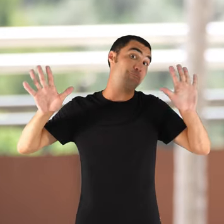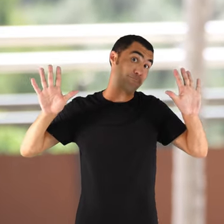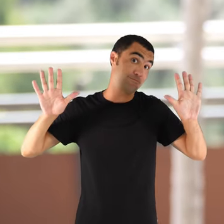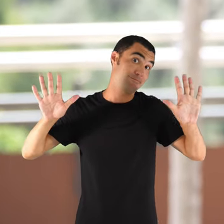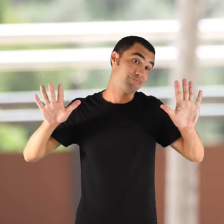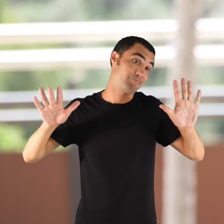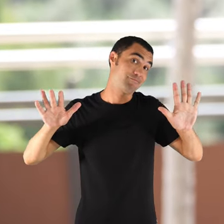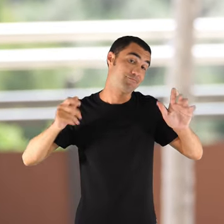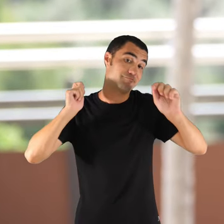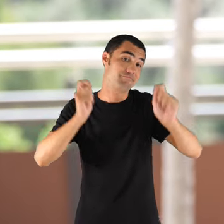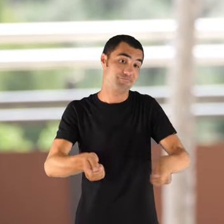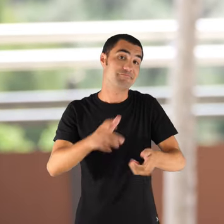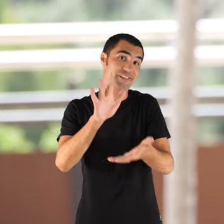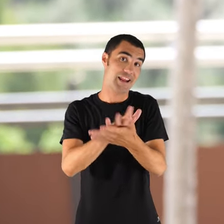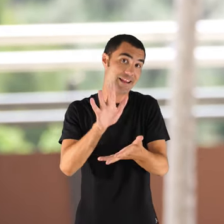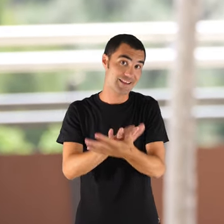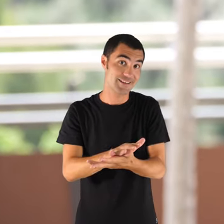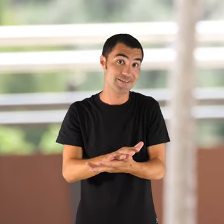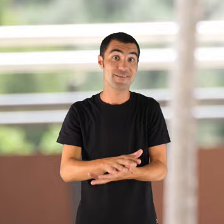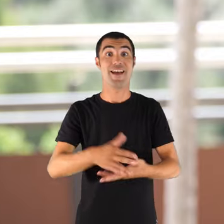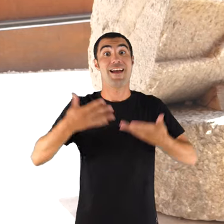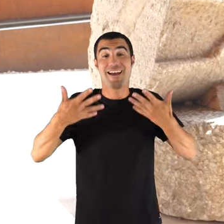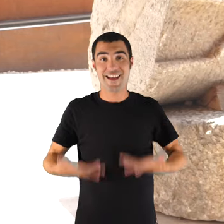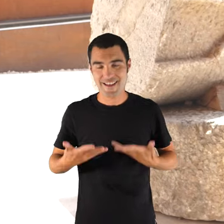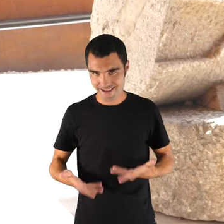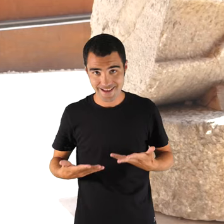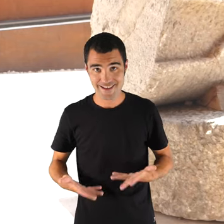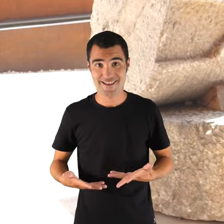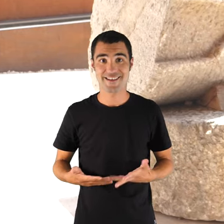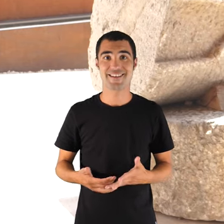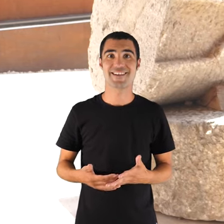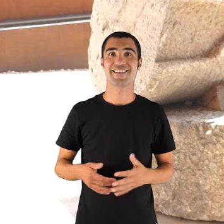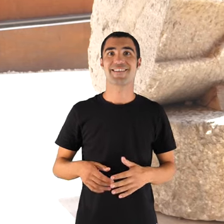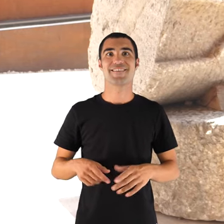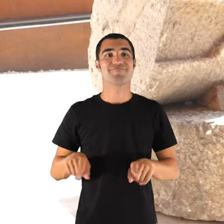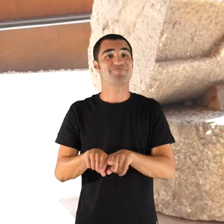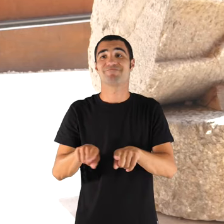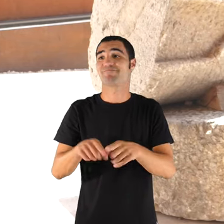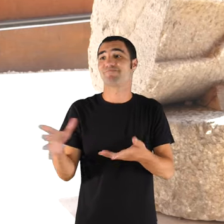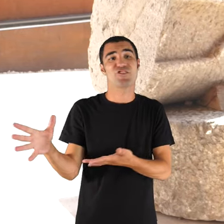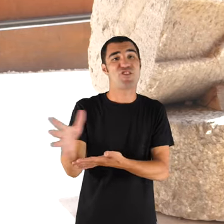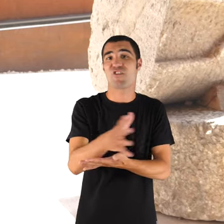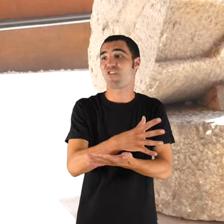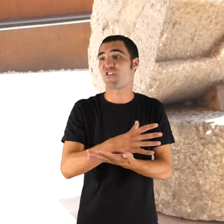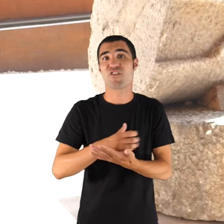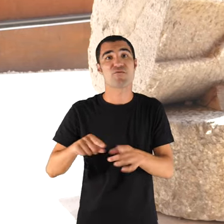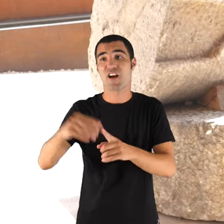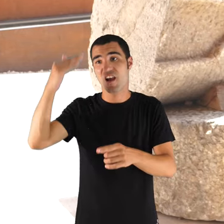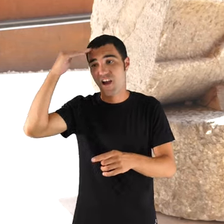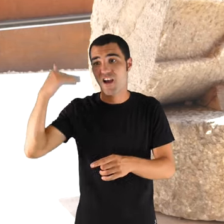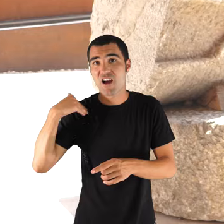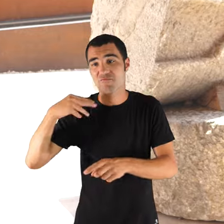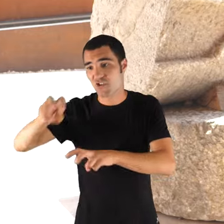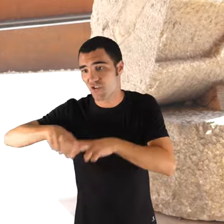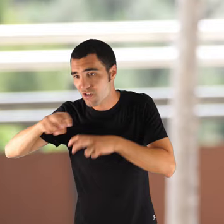ara... com tot... com pagès o com pescador,